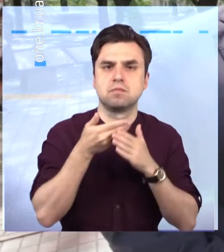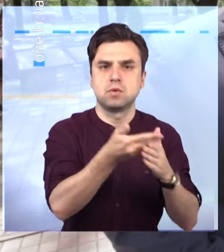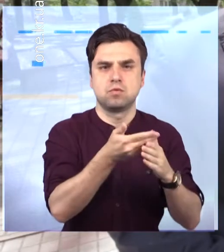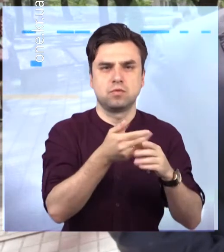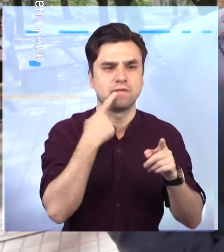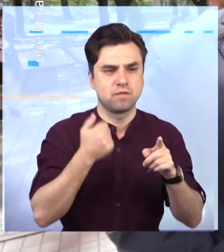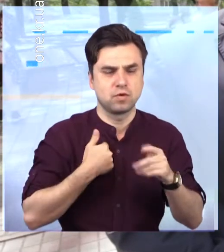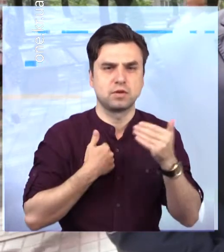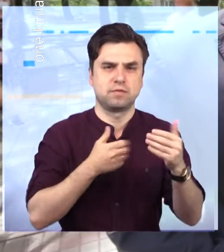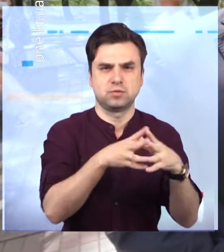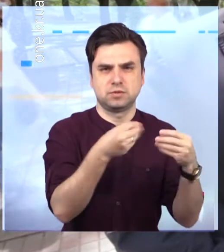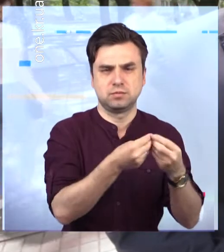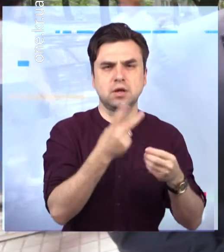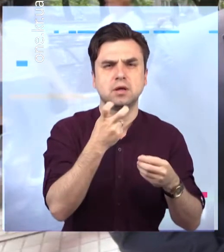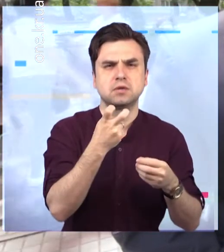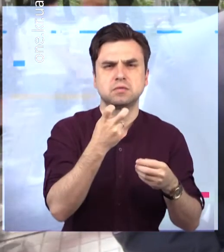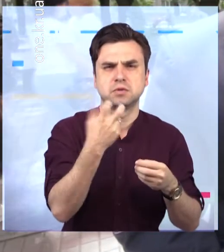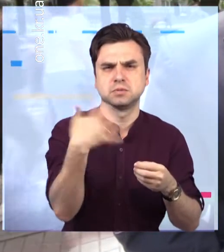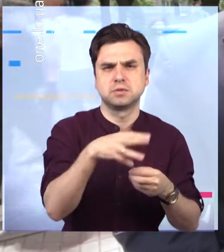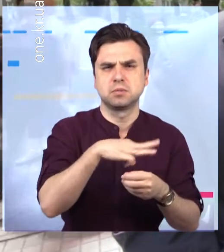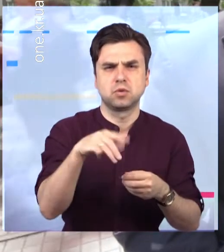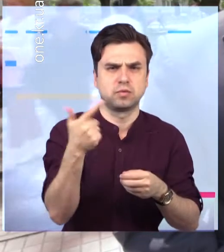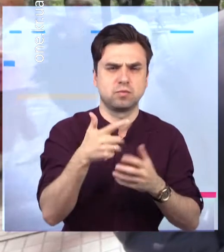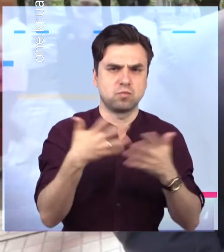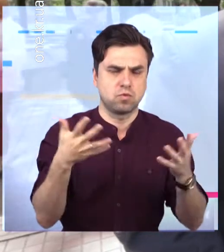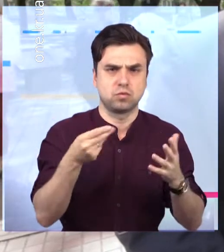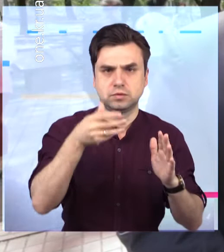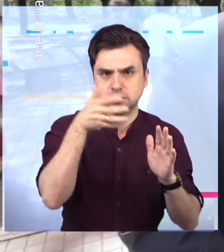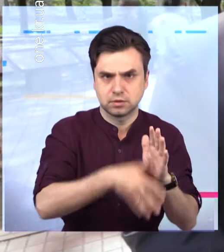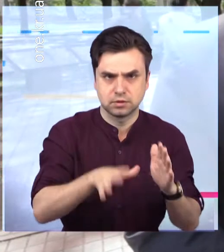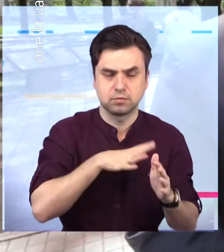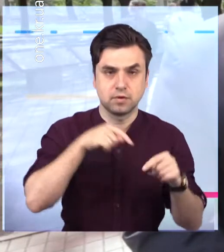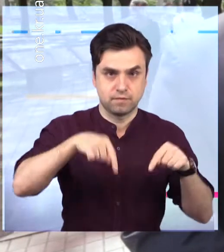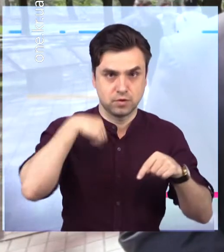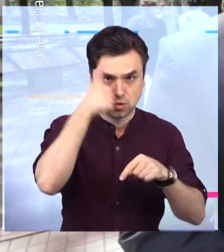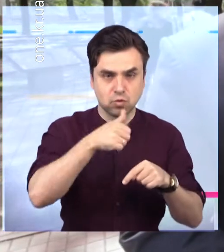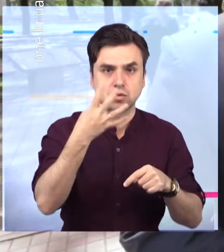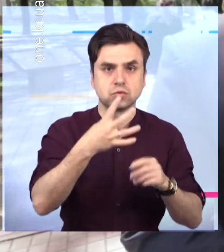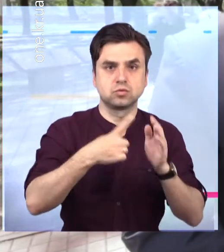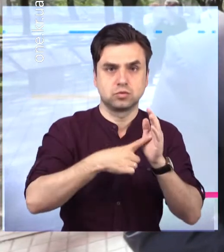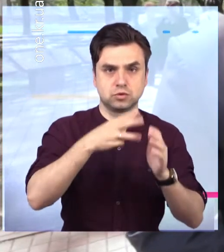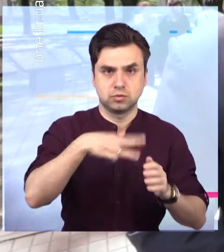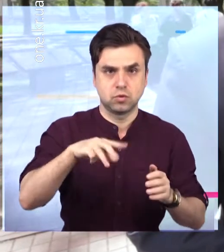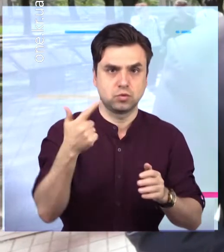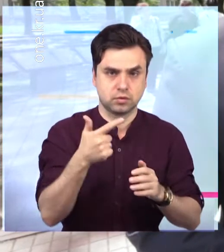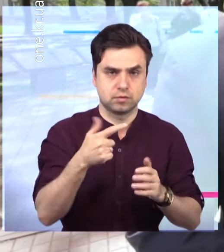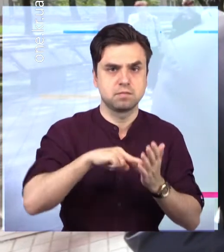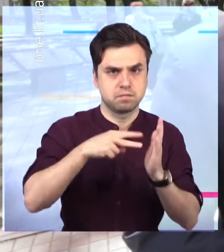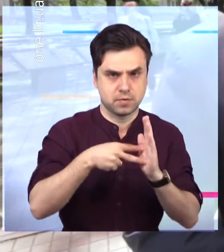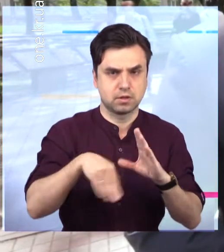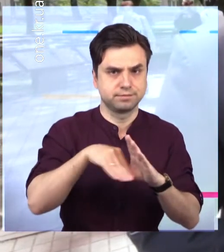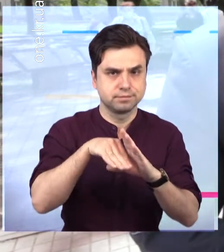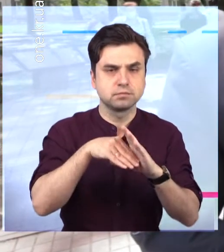на ці цілі більше 200 мільйонів гривень. І на цей рік ми запланували також 46 мільйонів гривень на